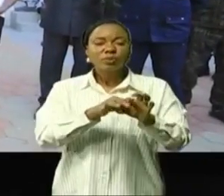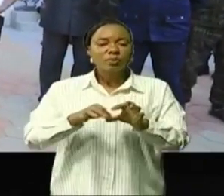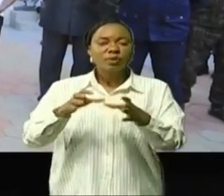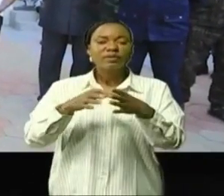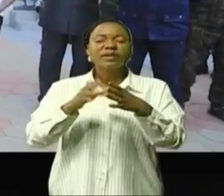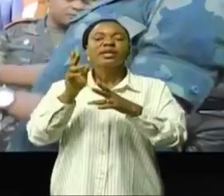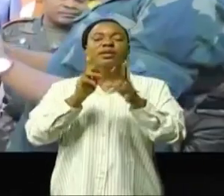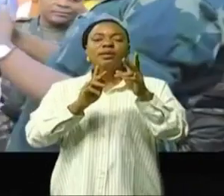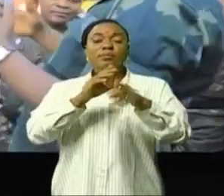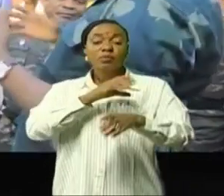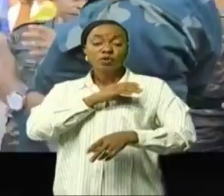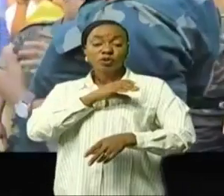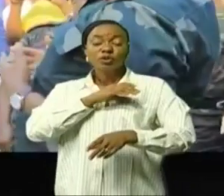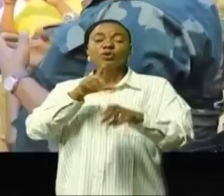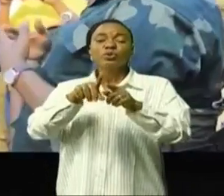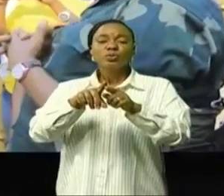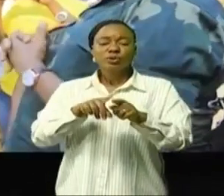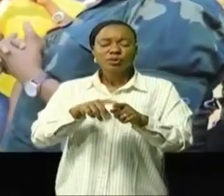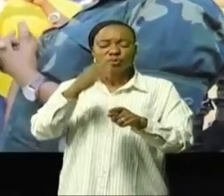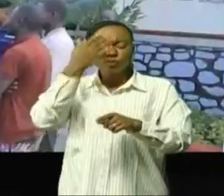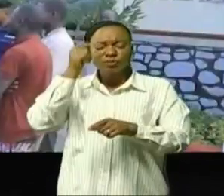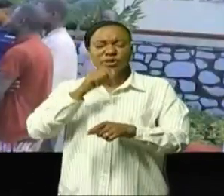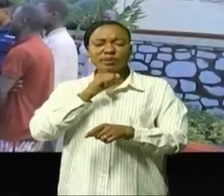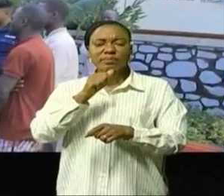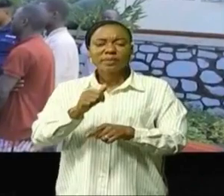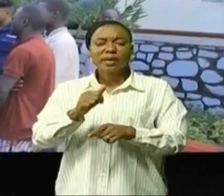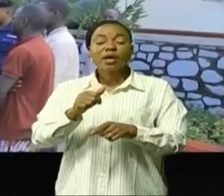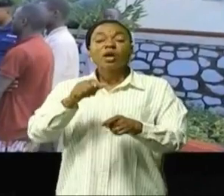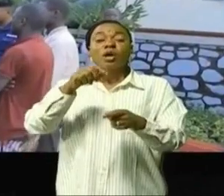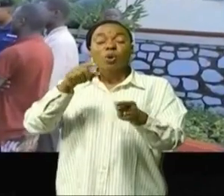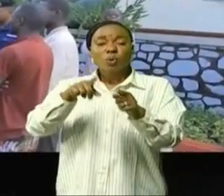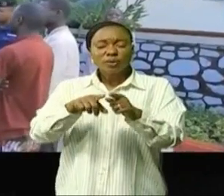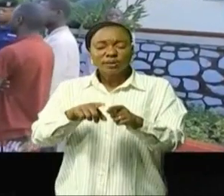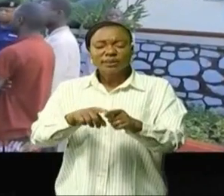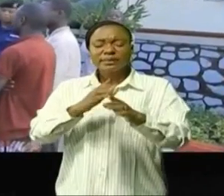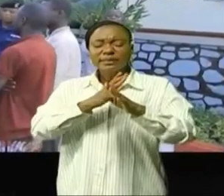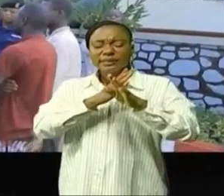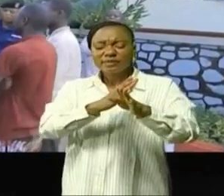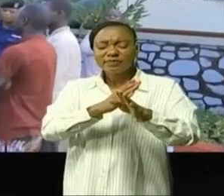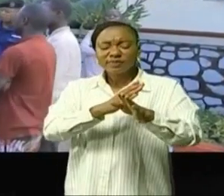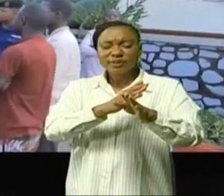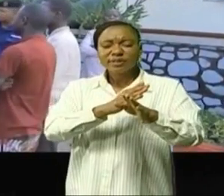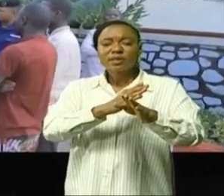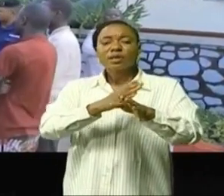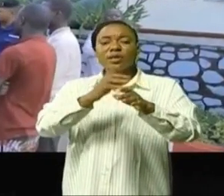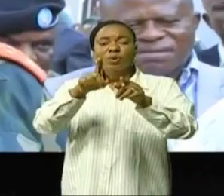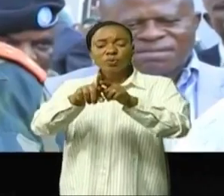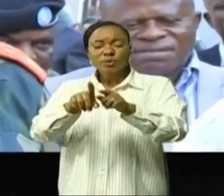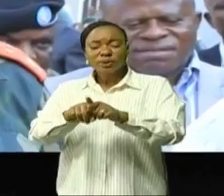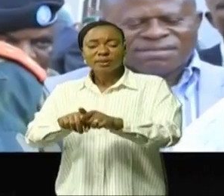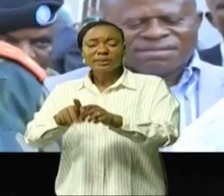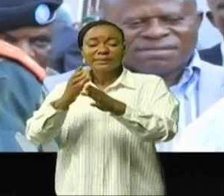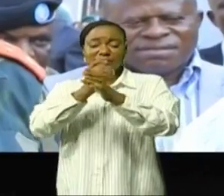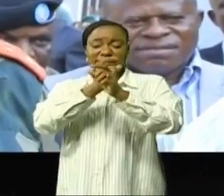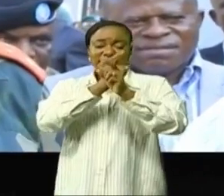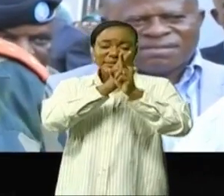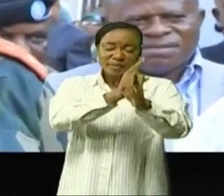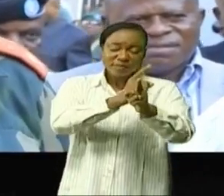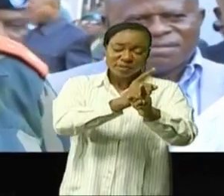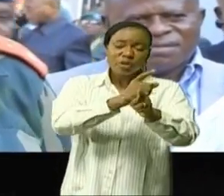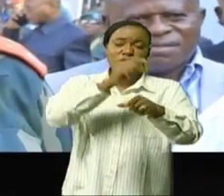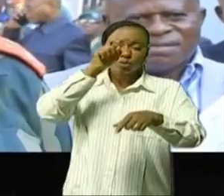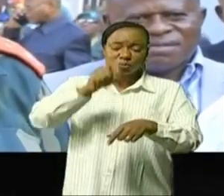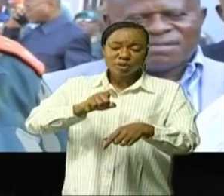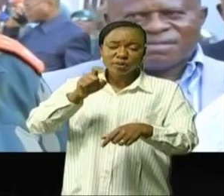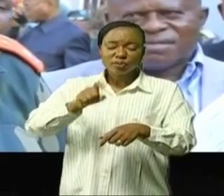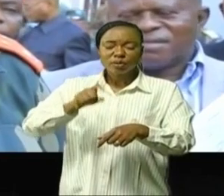police et l'armée. On ne le dira jamais ainsi. Le service de défense et de sécurité sous le commandement du gouverneur militaire, le